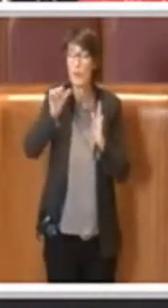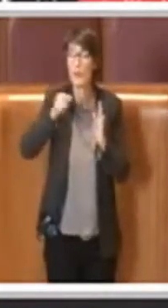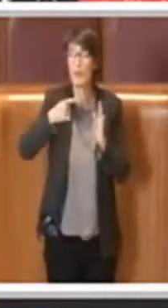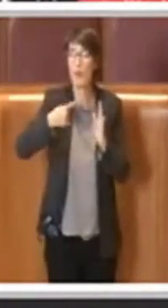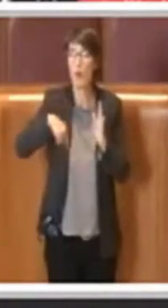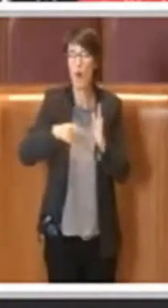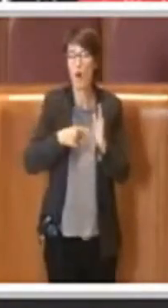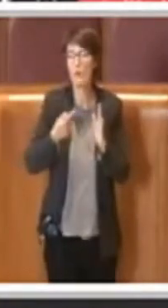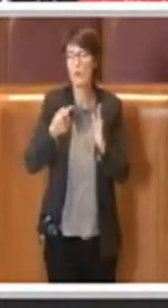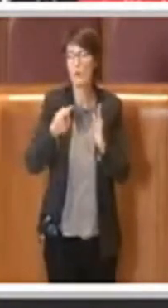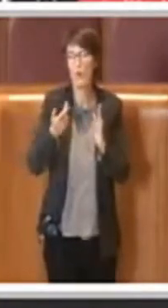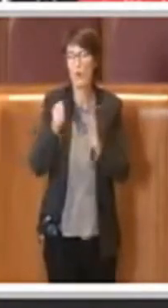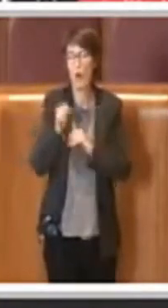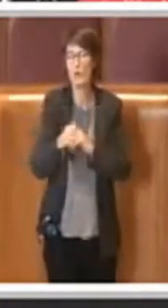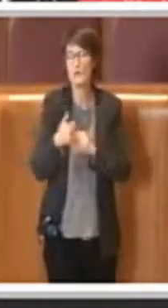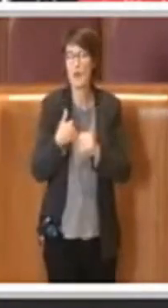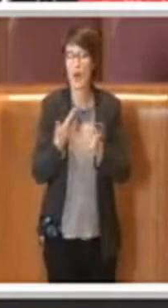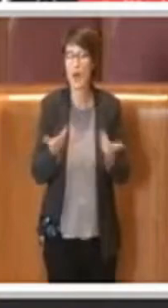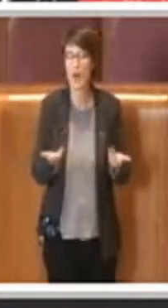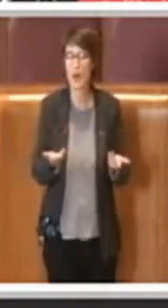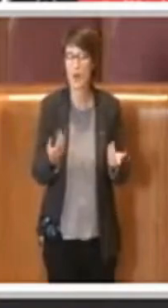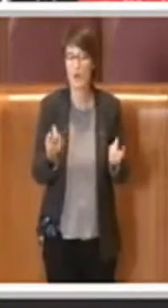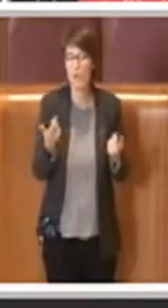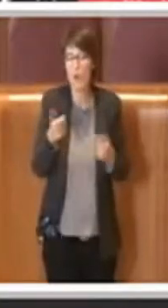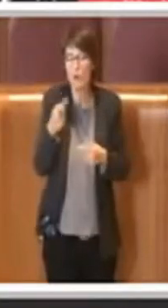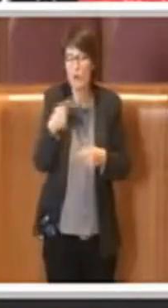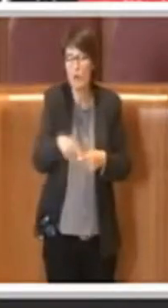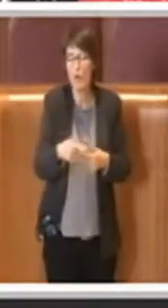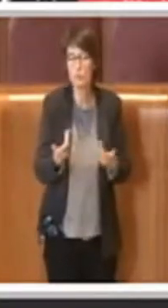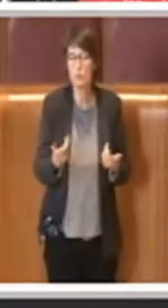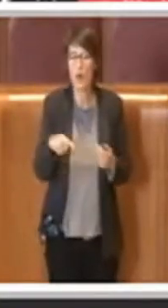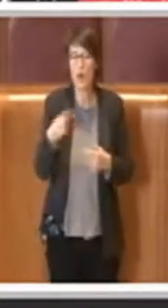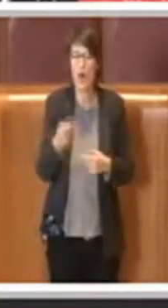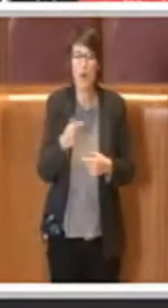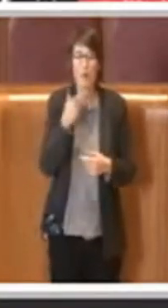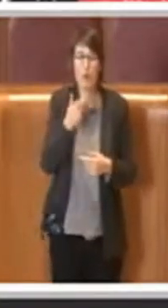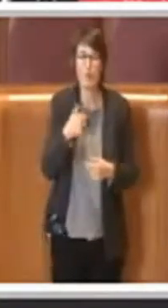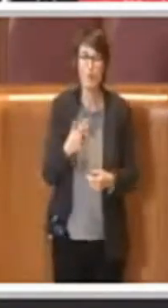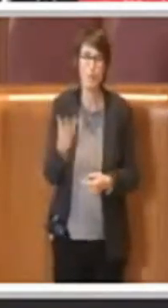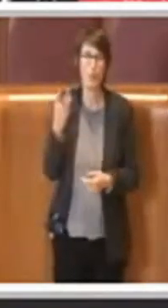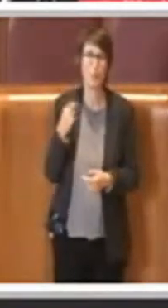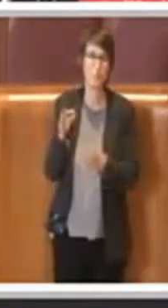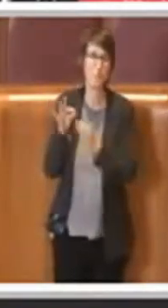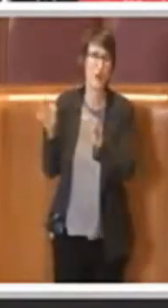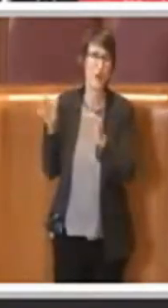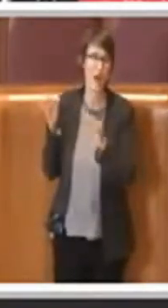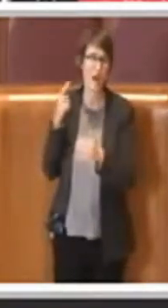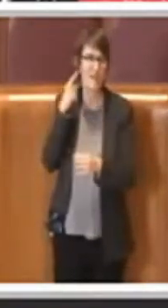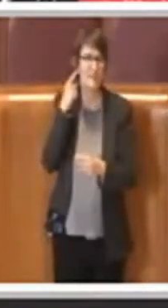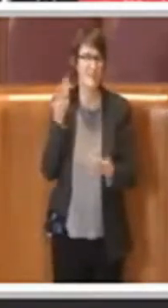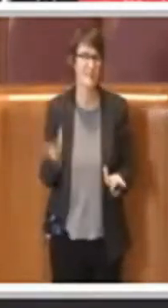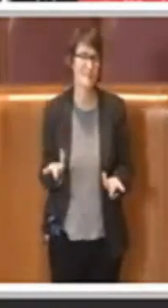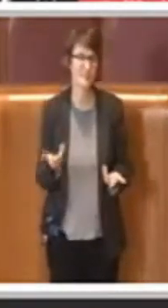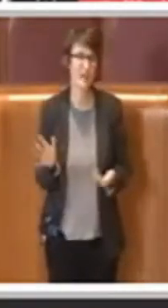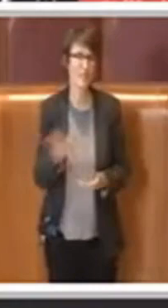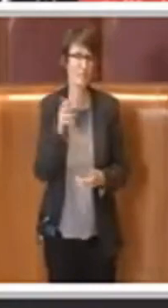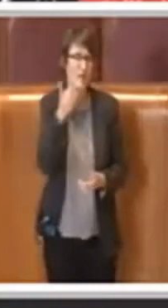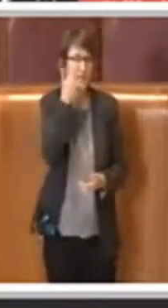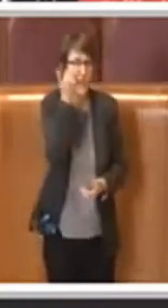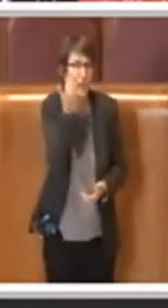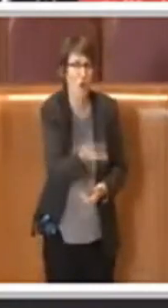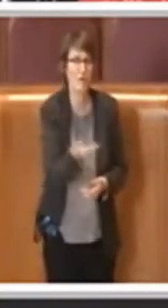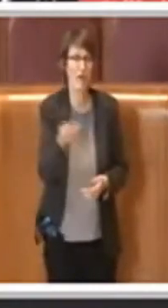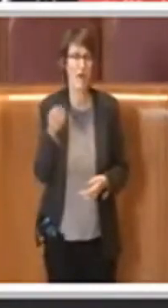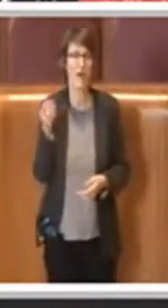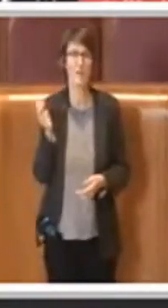perché poi è brutto anche sentirsi dire determinate cose tipo vergognatevi